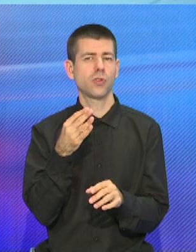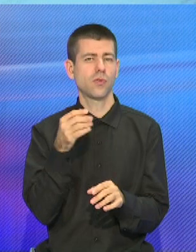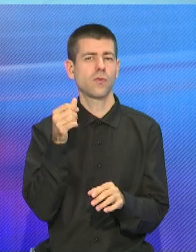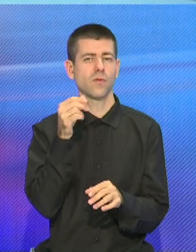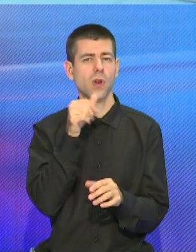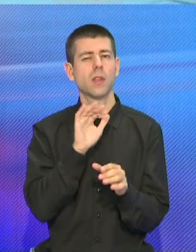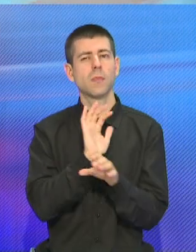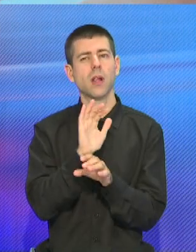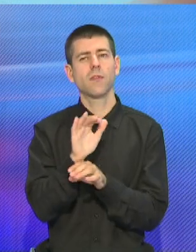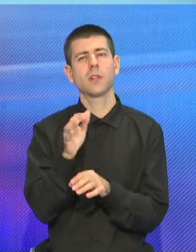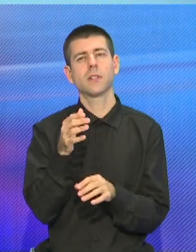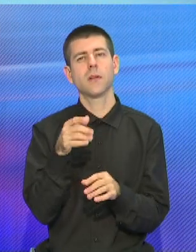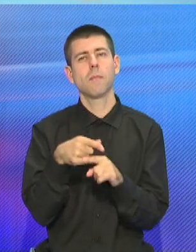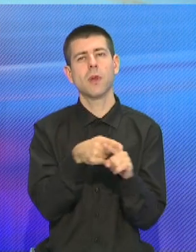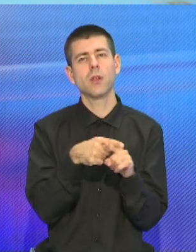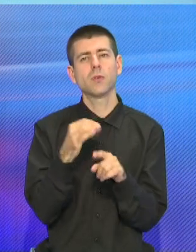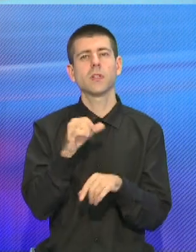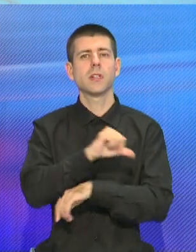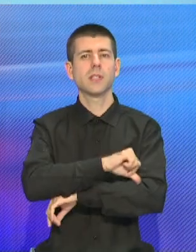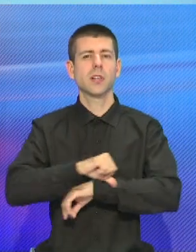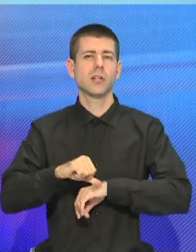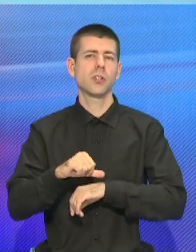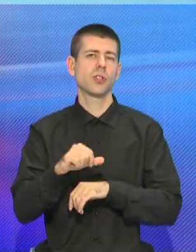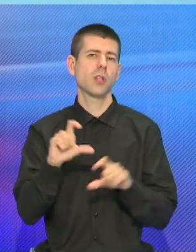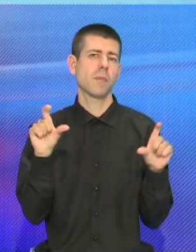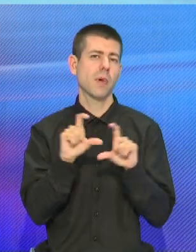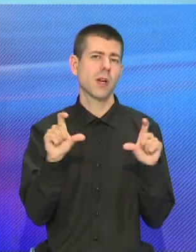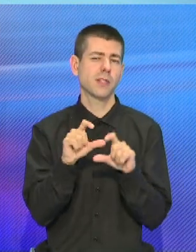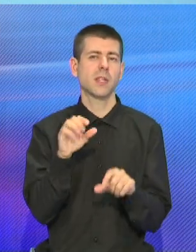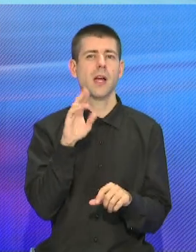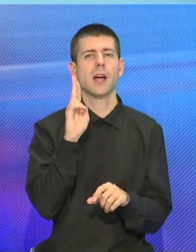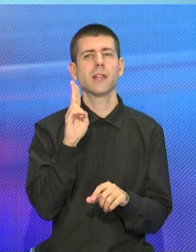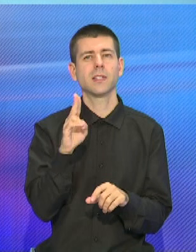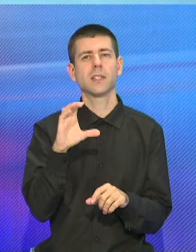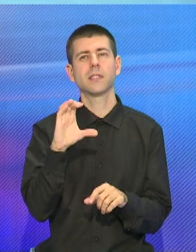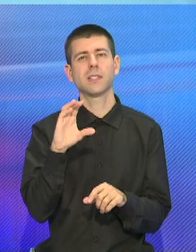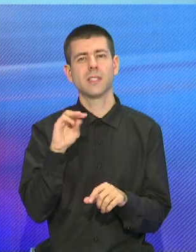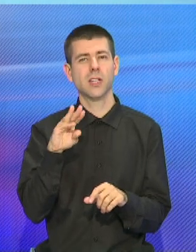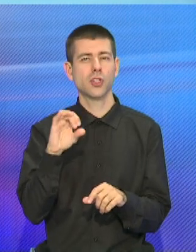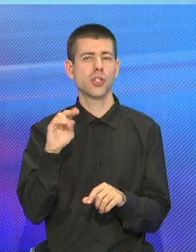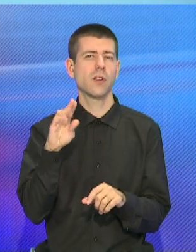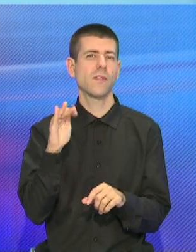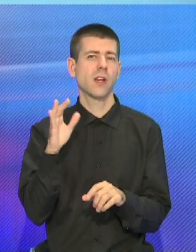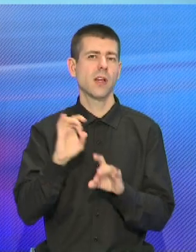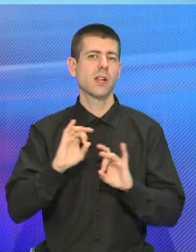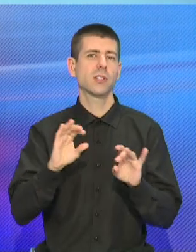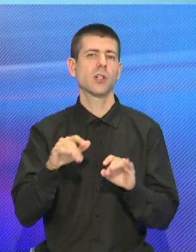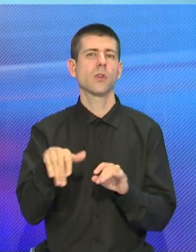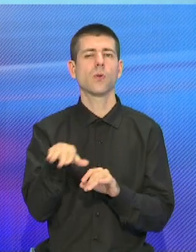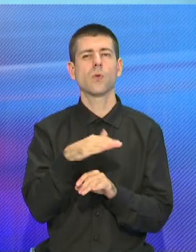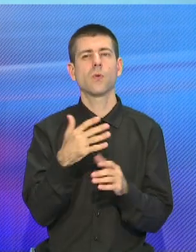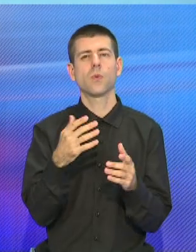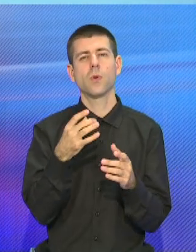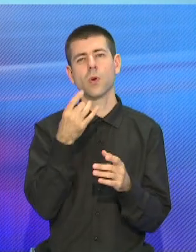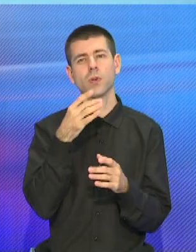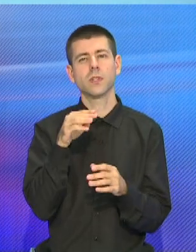отправилась на прилавки белорусских и замежных магазинов. Катярина Старчавая об достигнутом рекорде и в творческих приоритетах